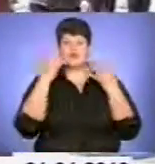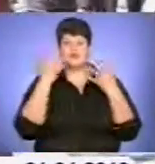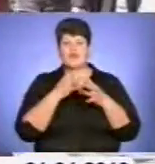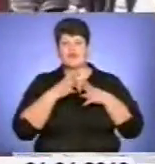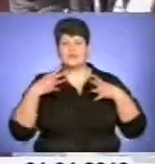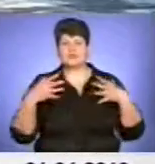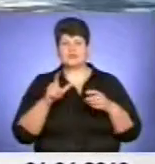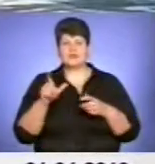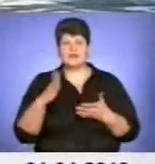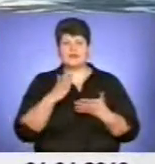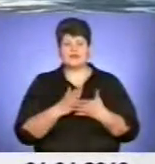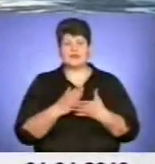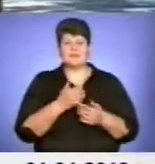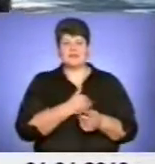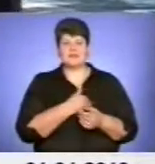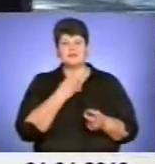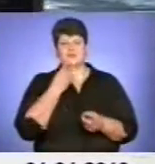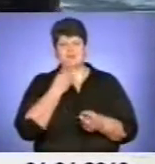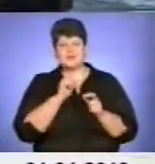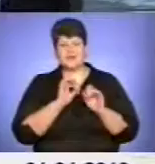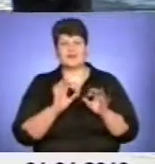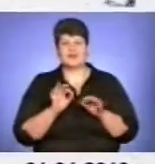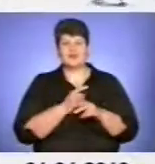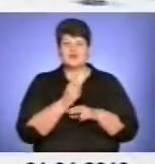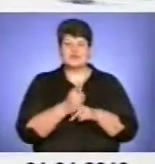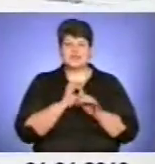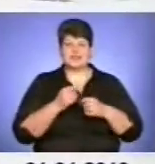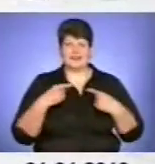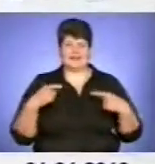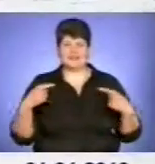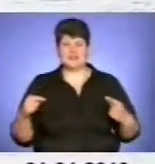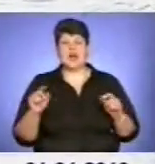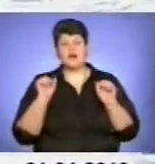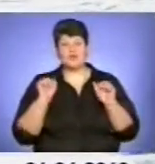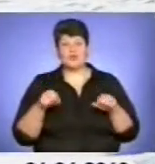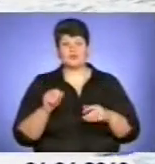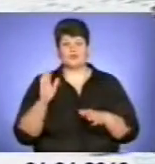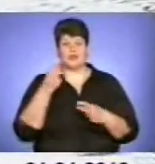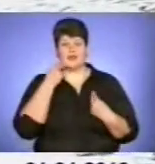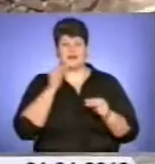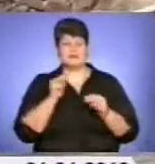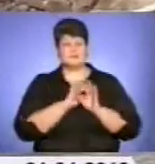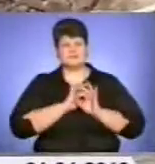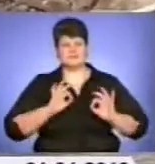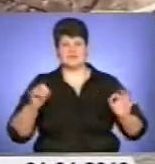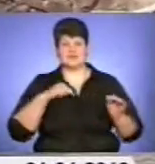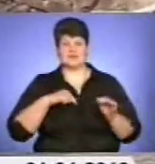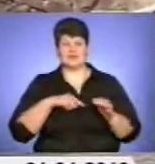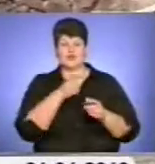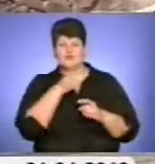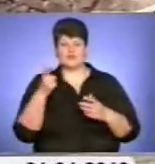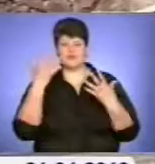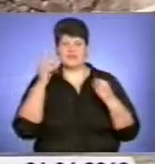завжди виникає бажання посміятися самим і розсмішати інших. А що ж може бути кращим за чудовий настрій упродовження тих,